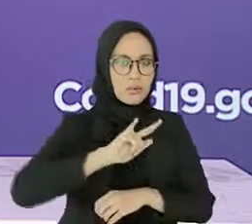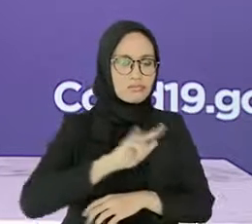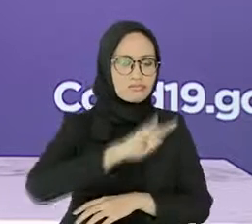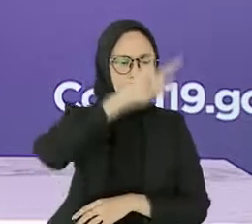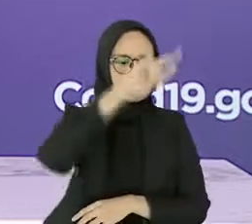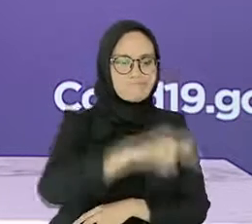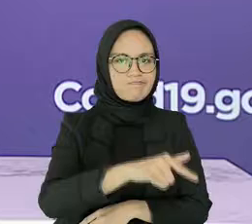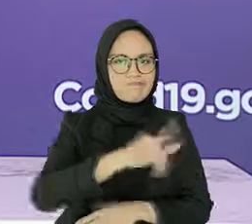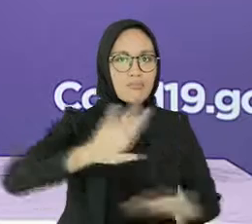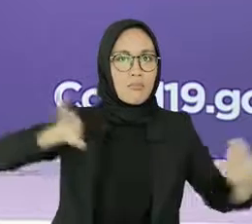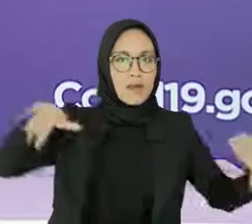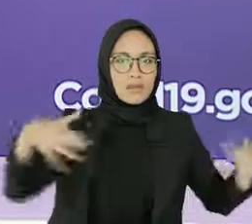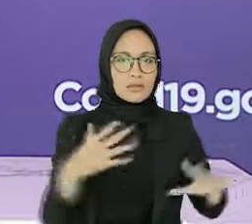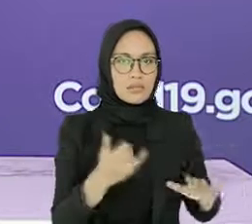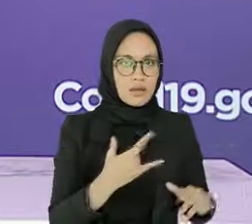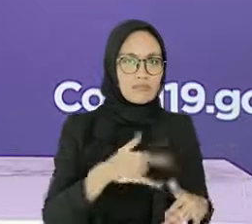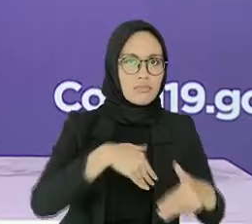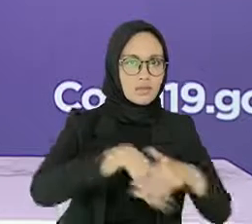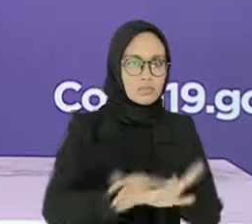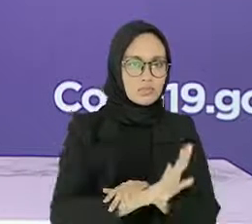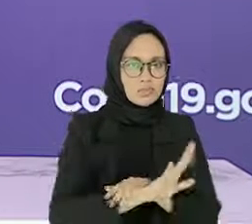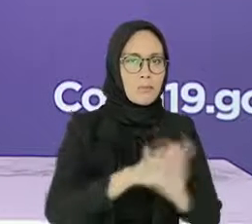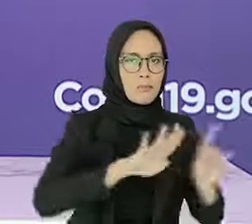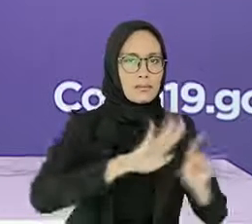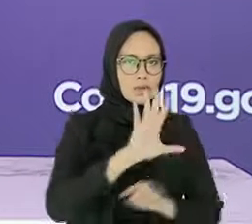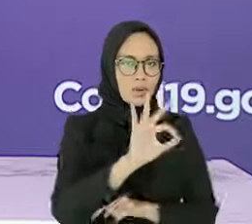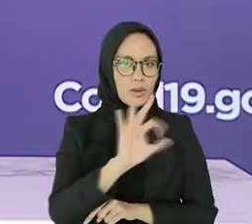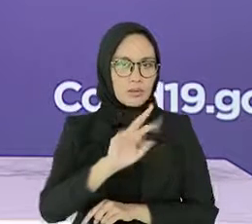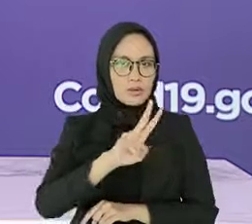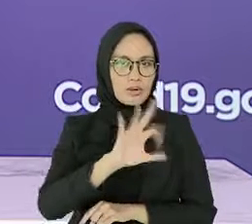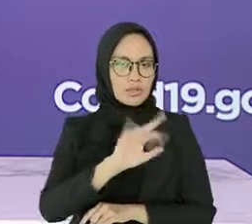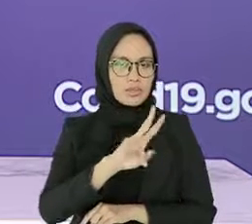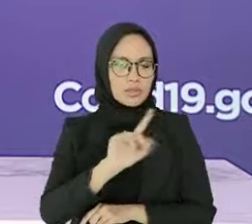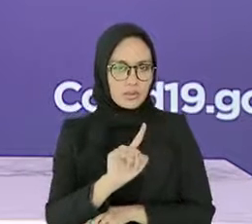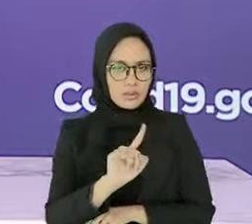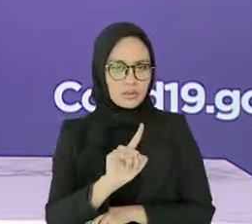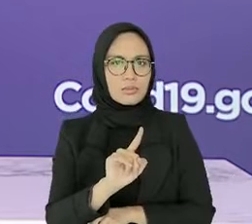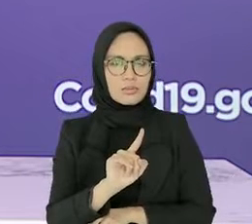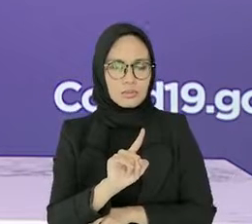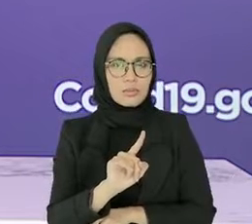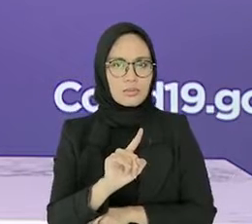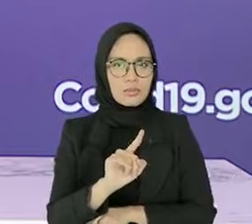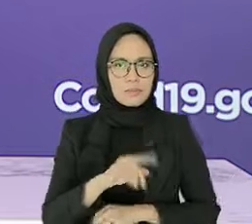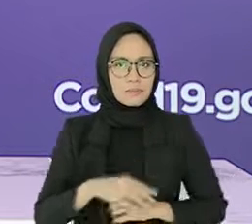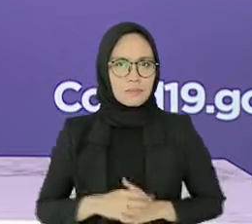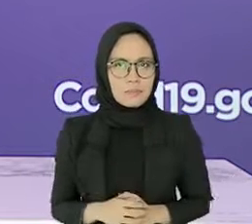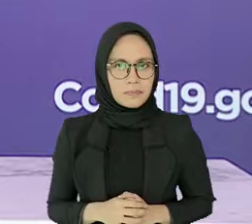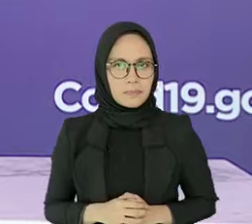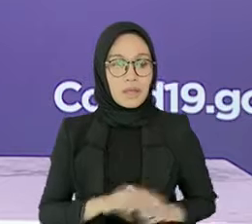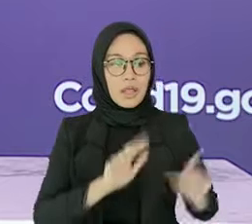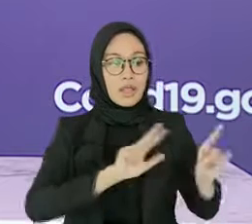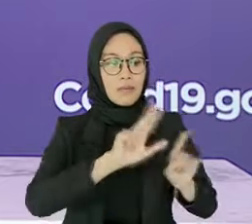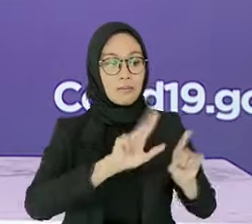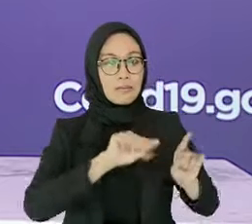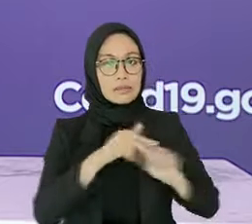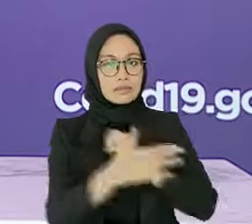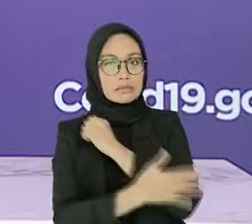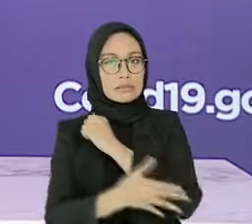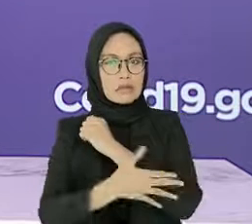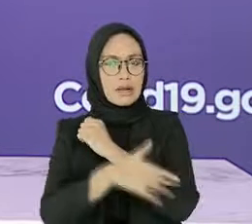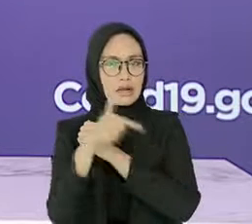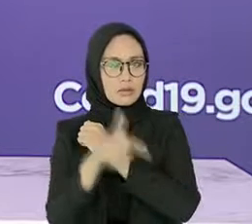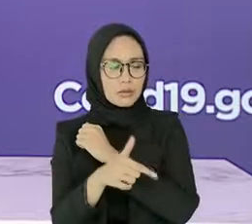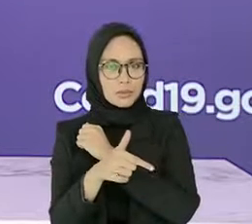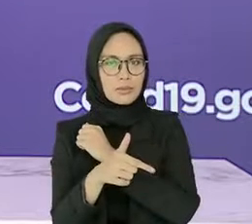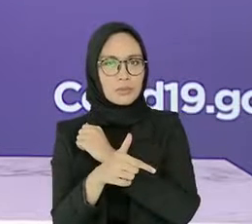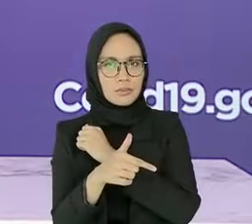yang dibuka 14 Oktober 2021. Menurut pemerintah, daftar 18 negara tersebut akan